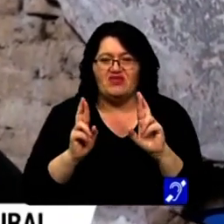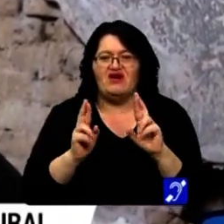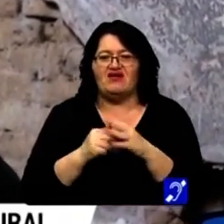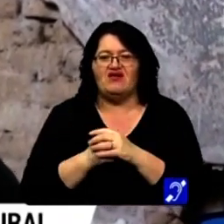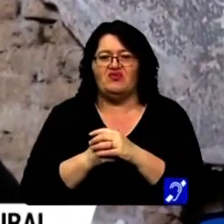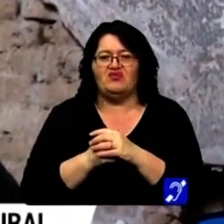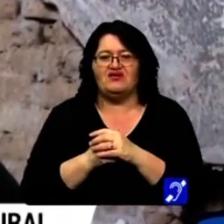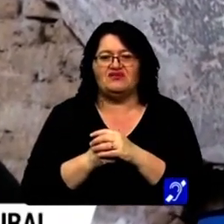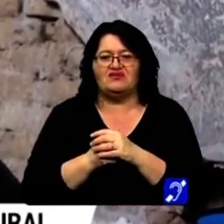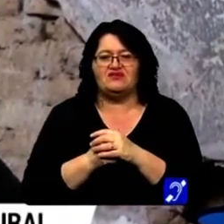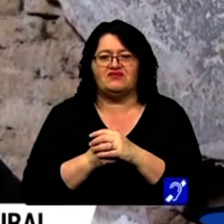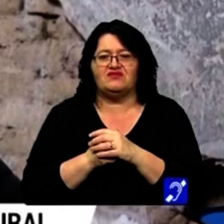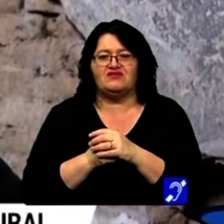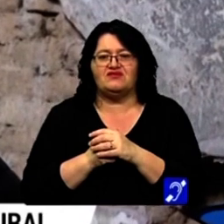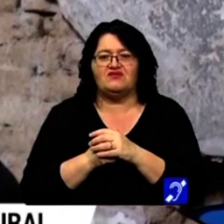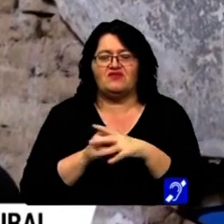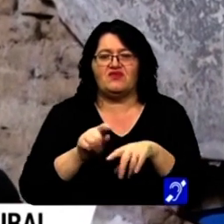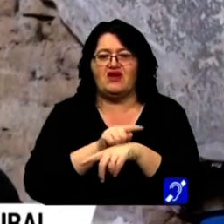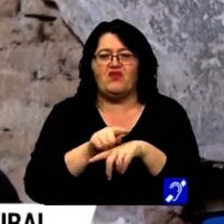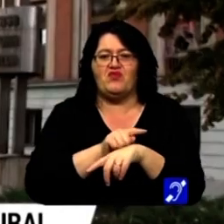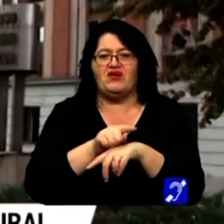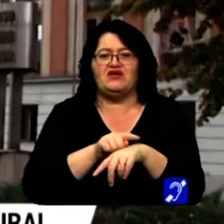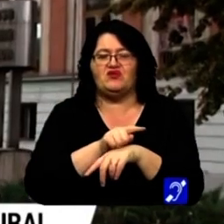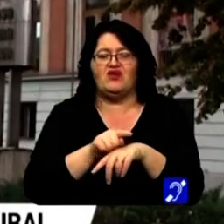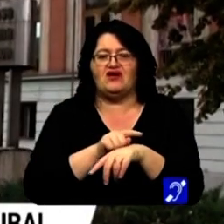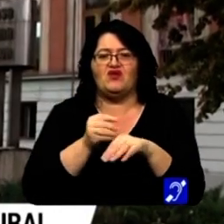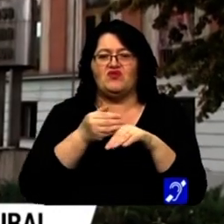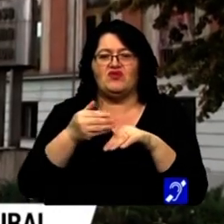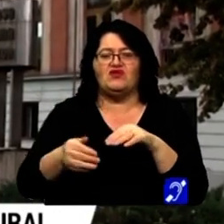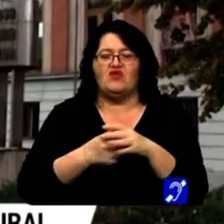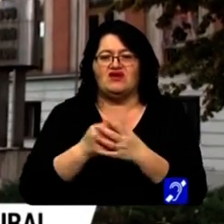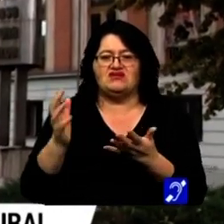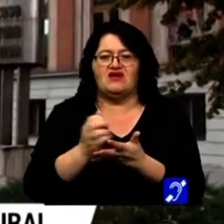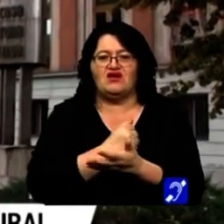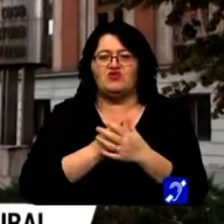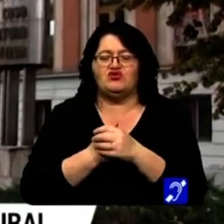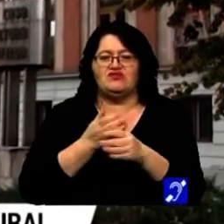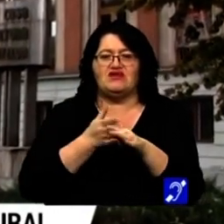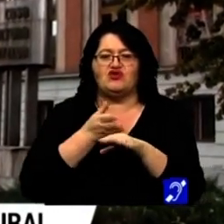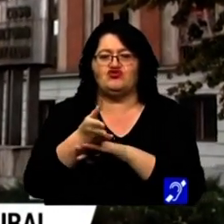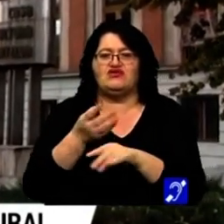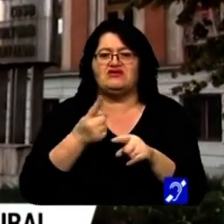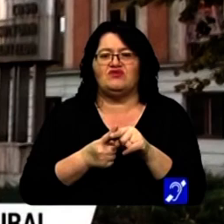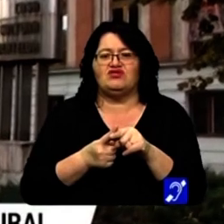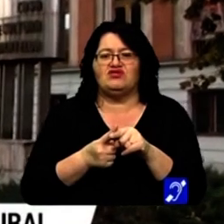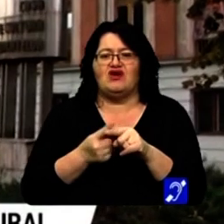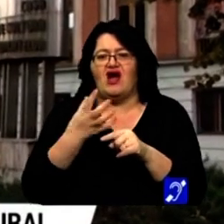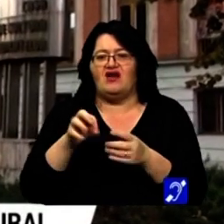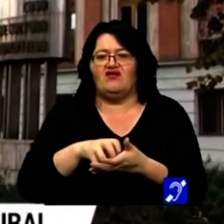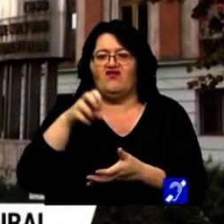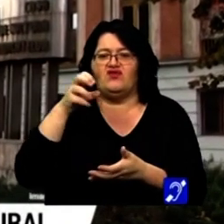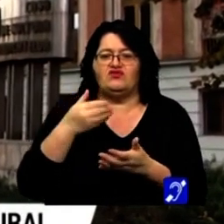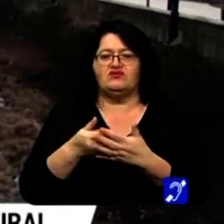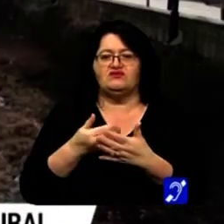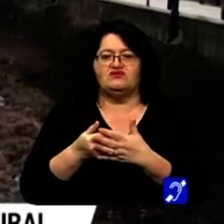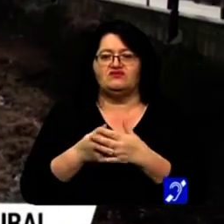în perioada următoare să reușim să accesăm și alte fonduri